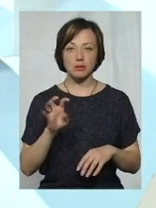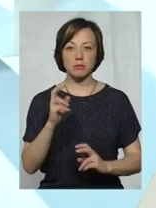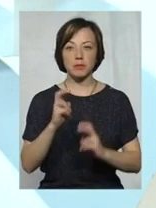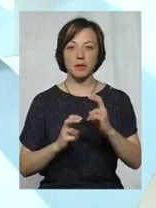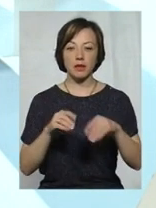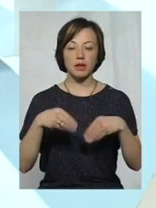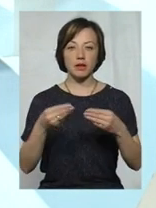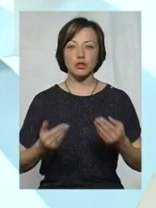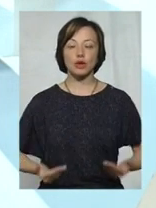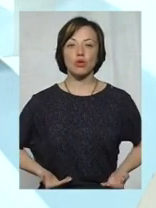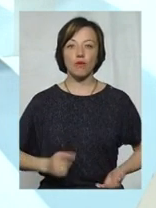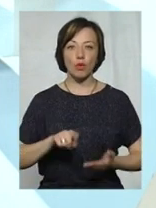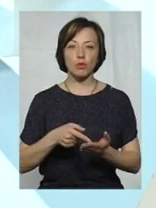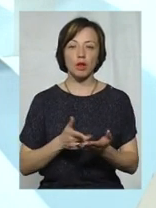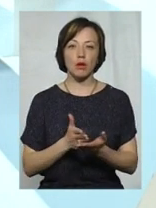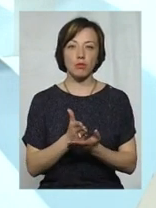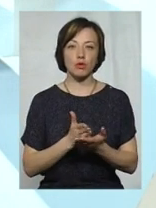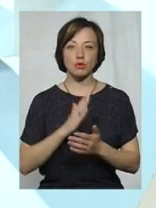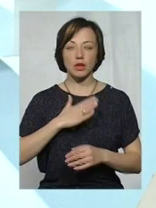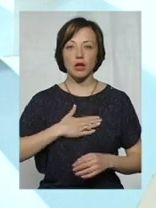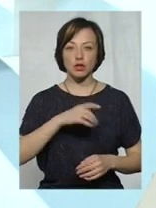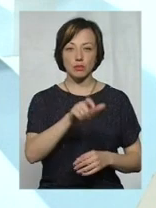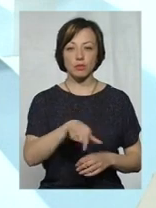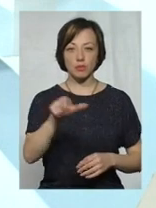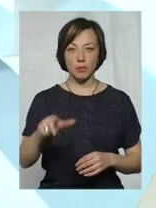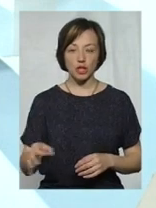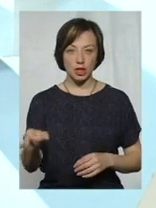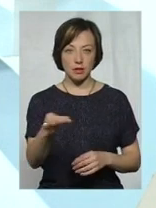житлово-комунальні послуги нашим мешканцям області.